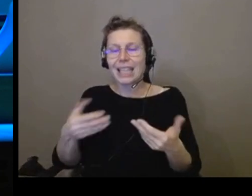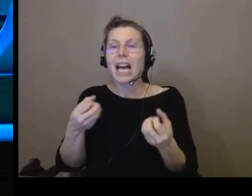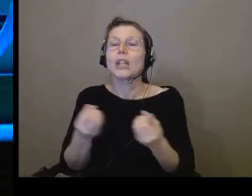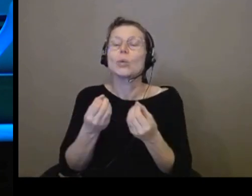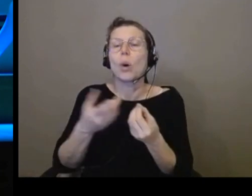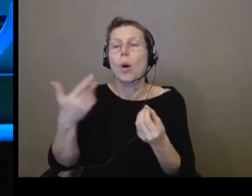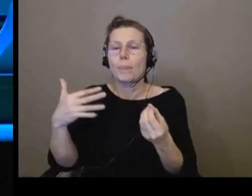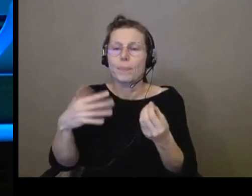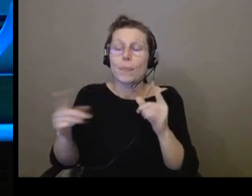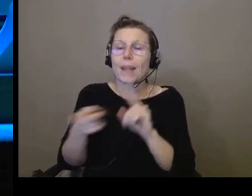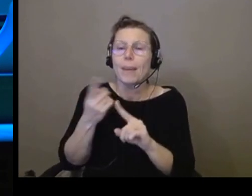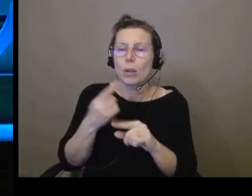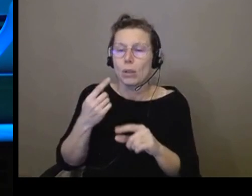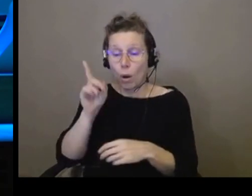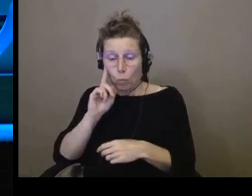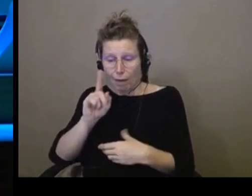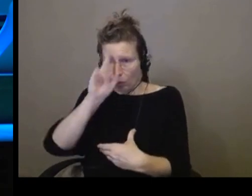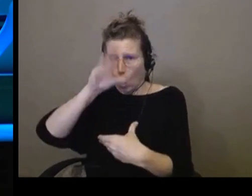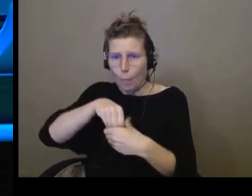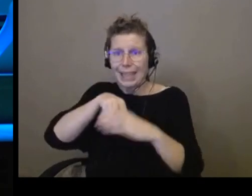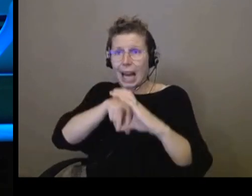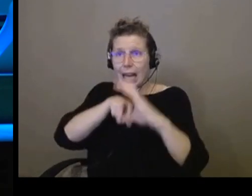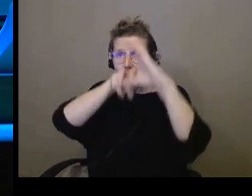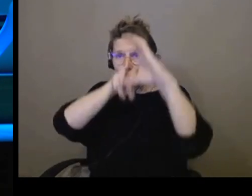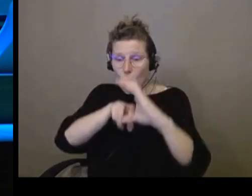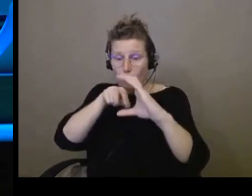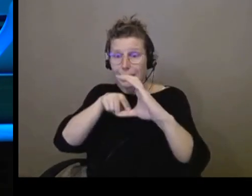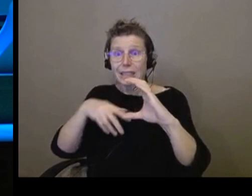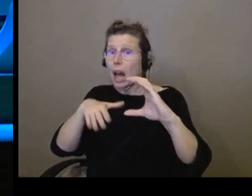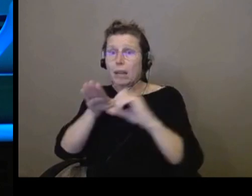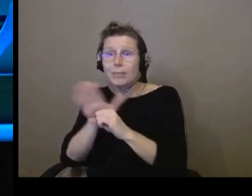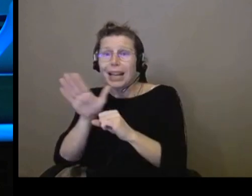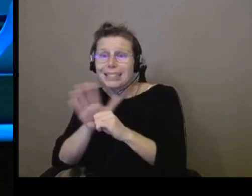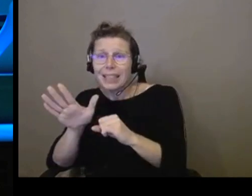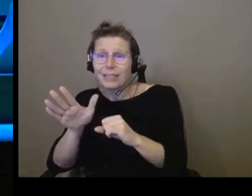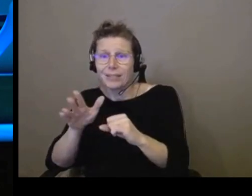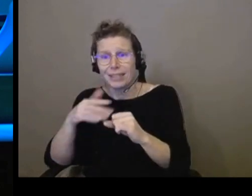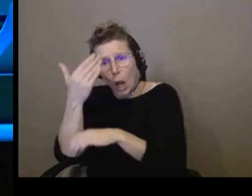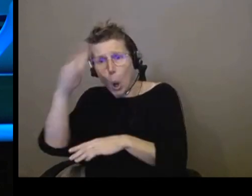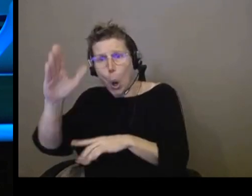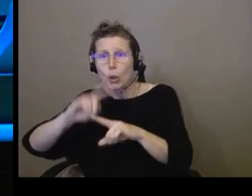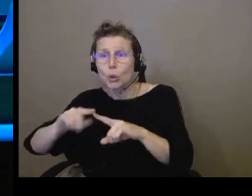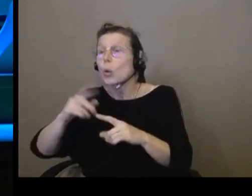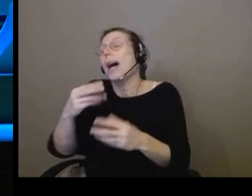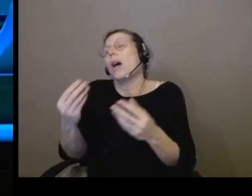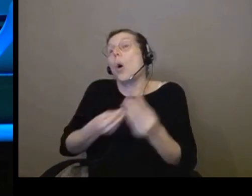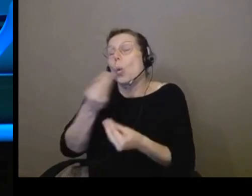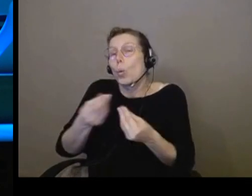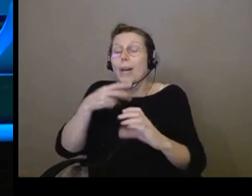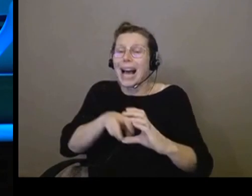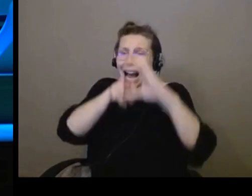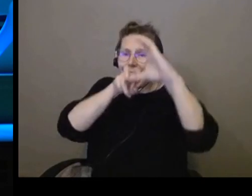en fait, l'affaire n pas finie. Il faut aussi qu'il y des ascenseurs dans toutes les stations ou qu'on ait dans les stations